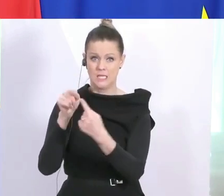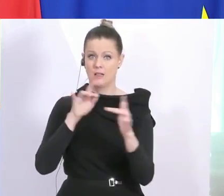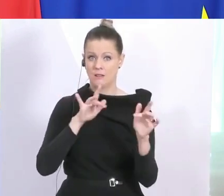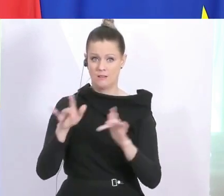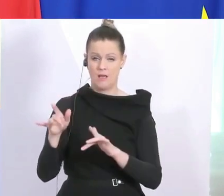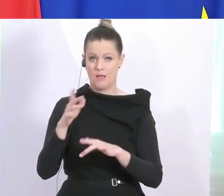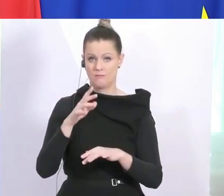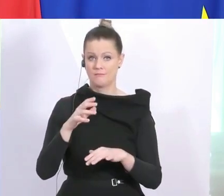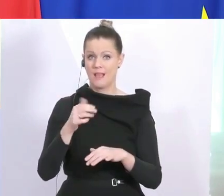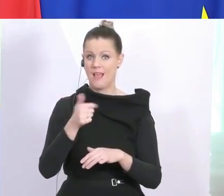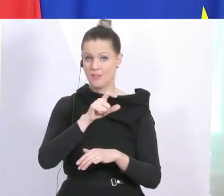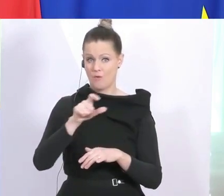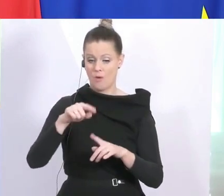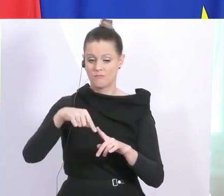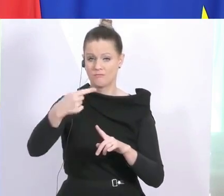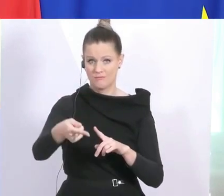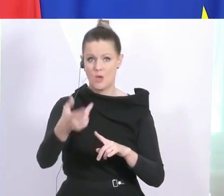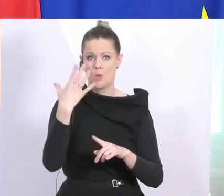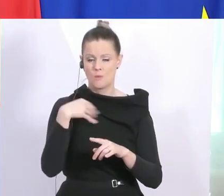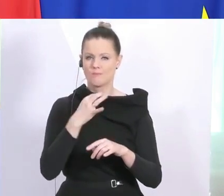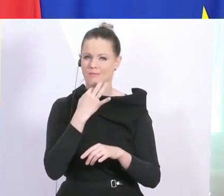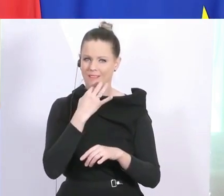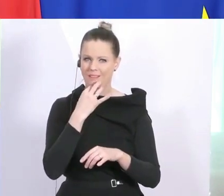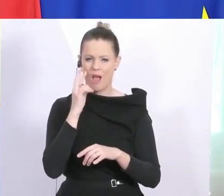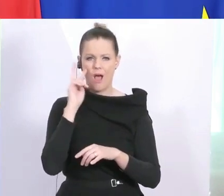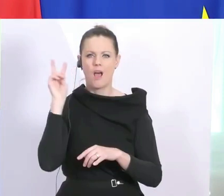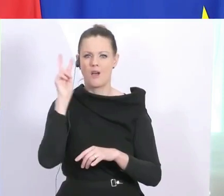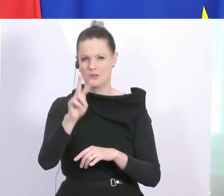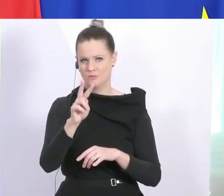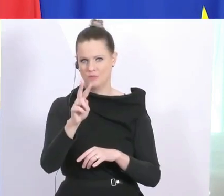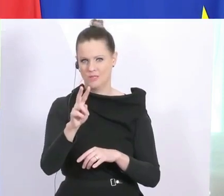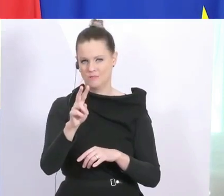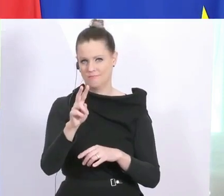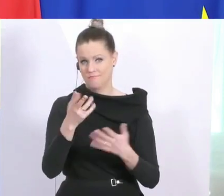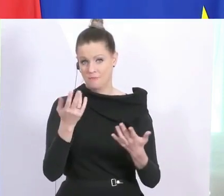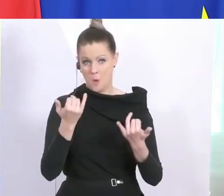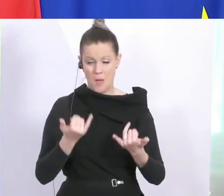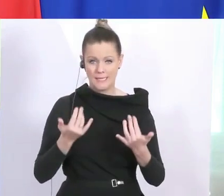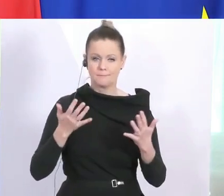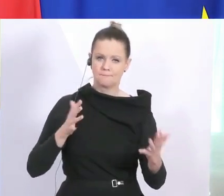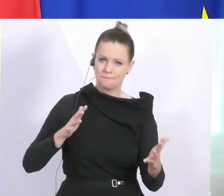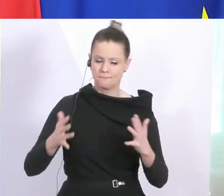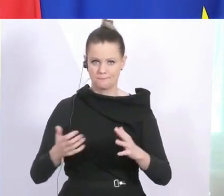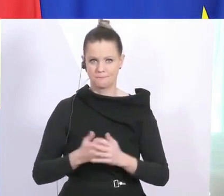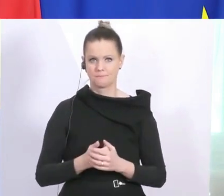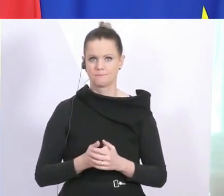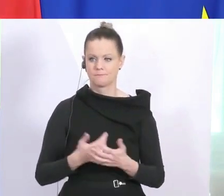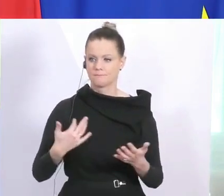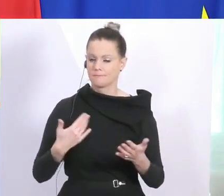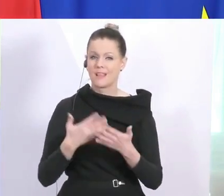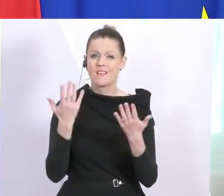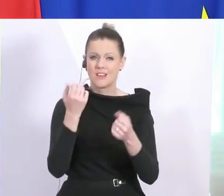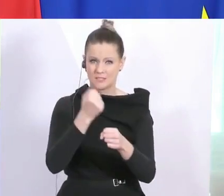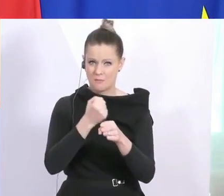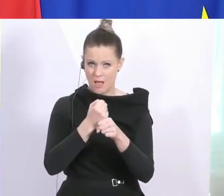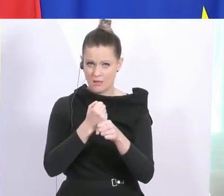In einer Woche werden wir sicherlich einen noch genaueren Ausblick geben können als heute. Was tun wir dafür? Wir machen